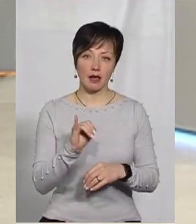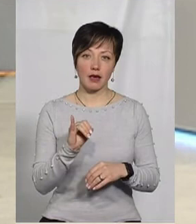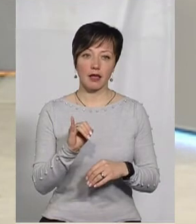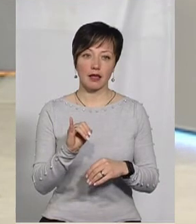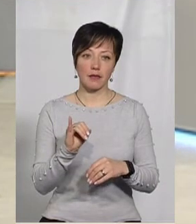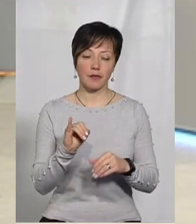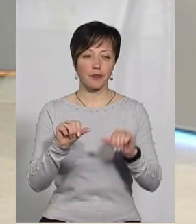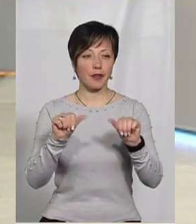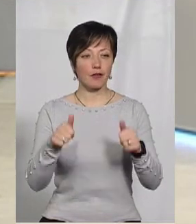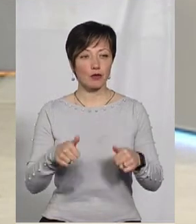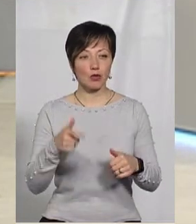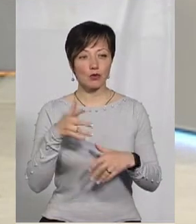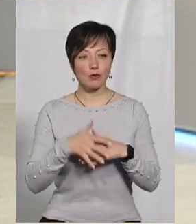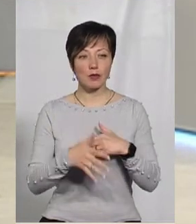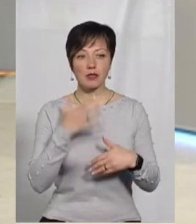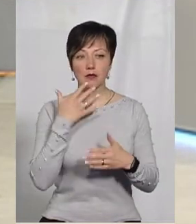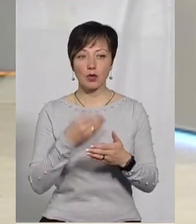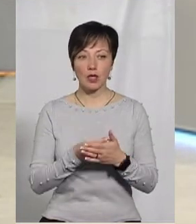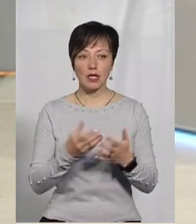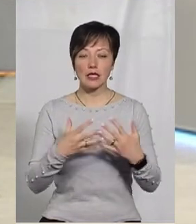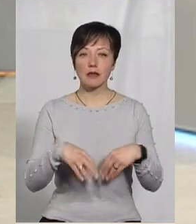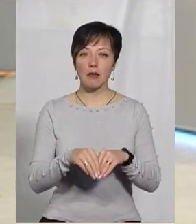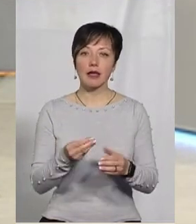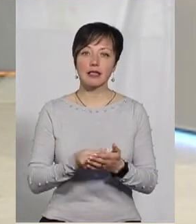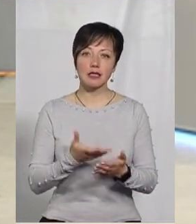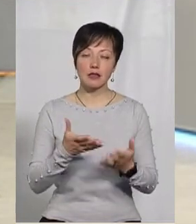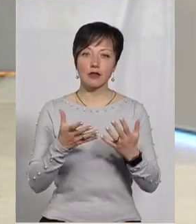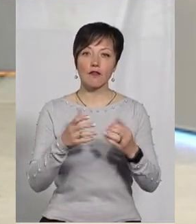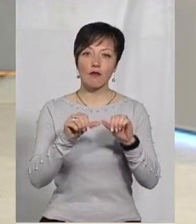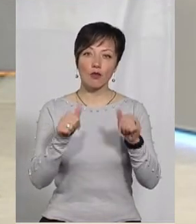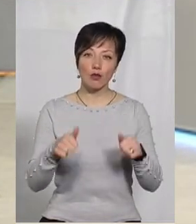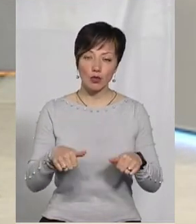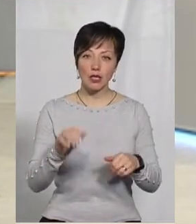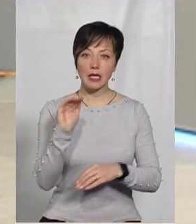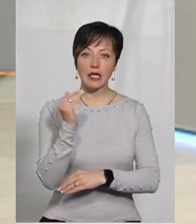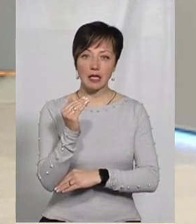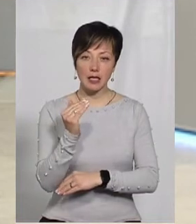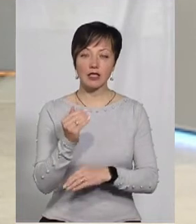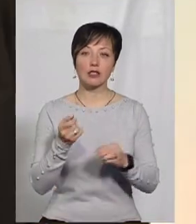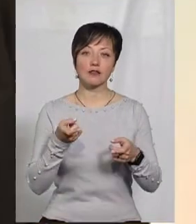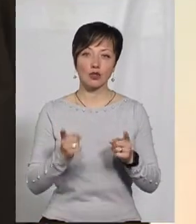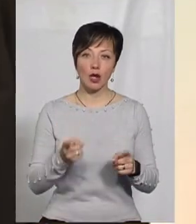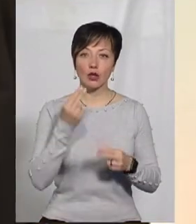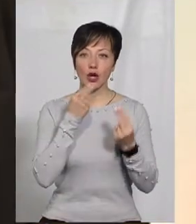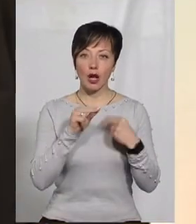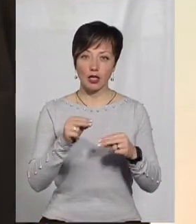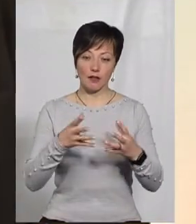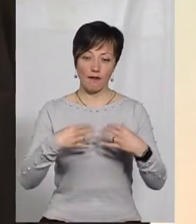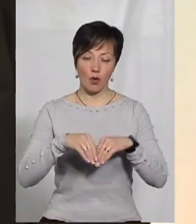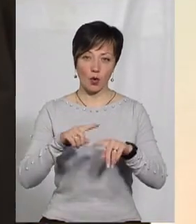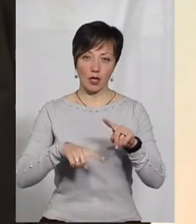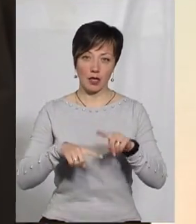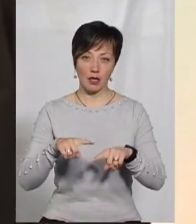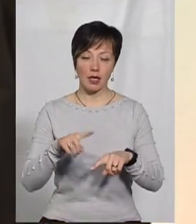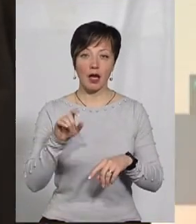формується, розумієте, свої сімейні цінності формуються дитині, звичайно, краще в родині.